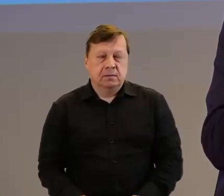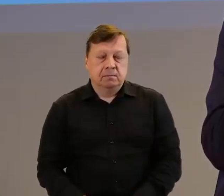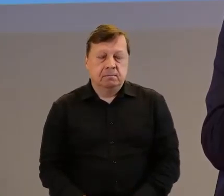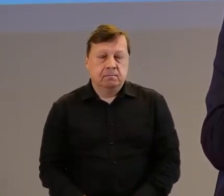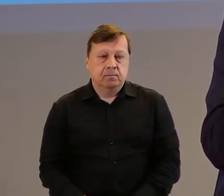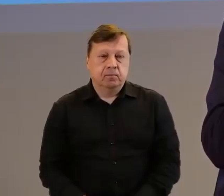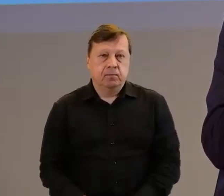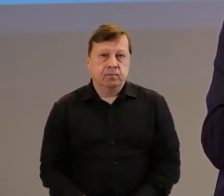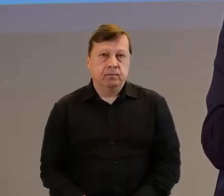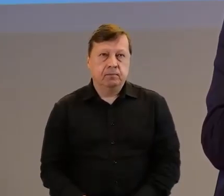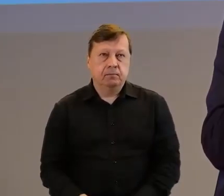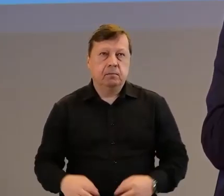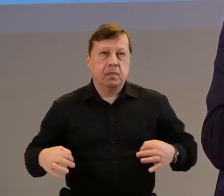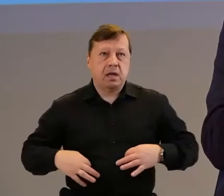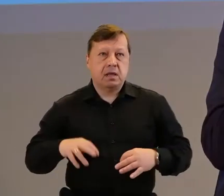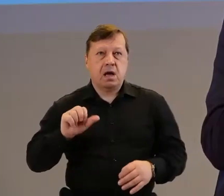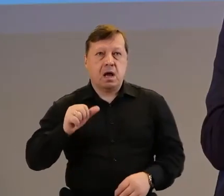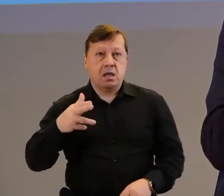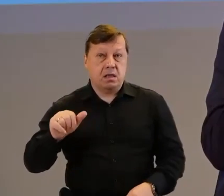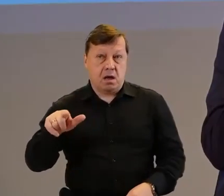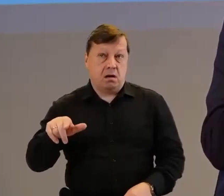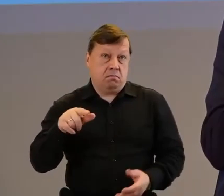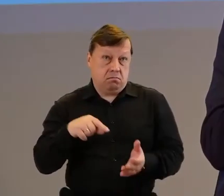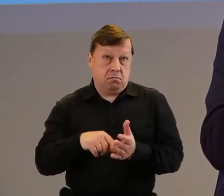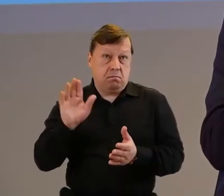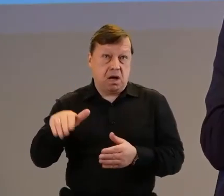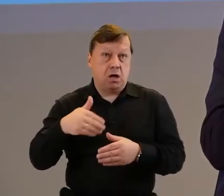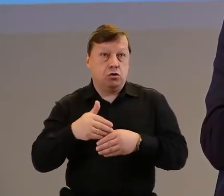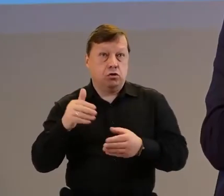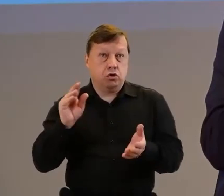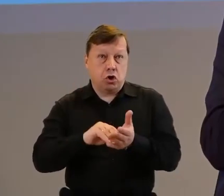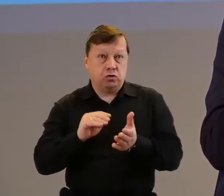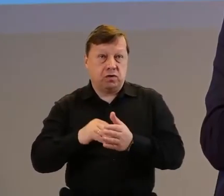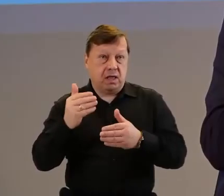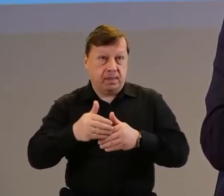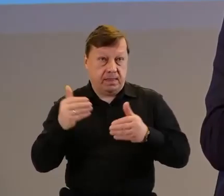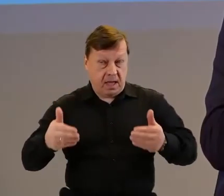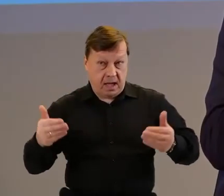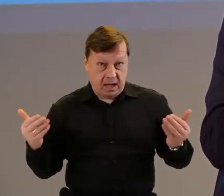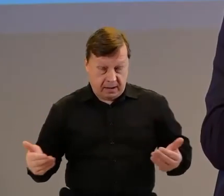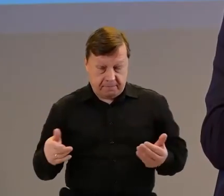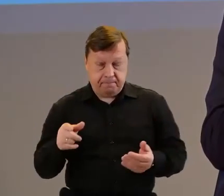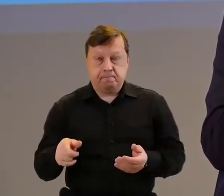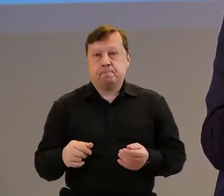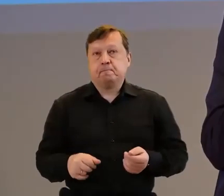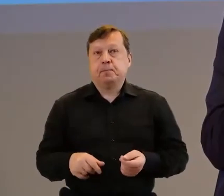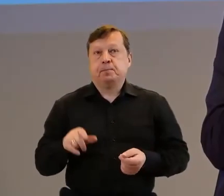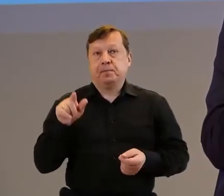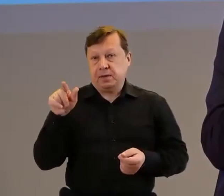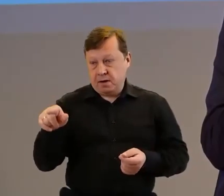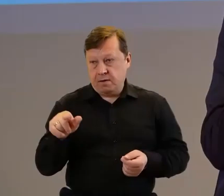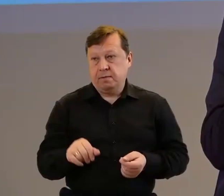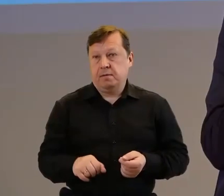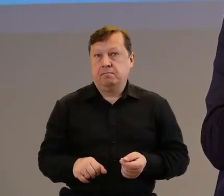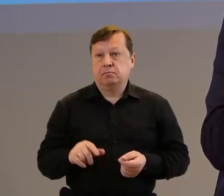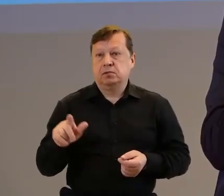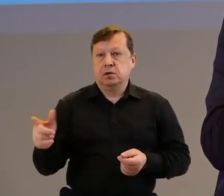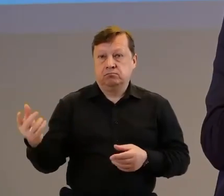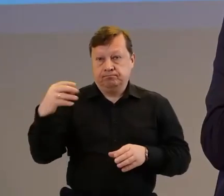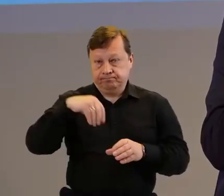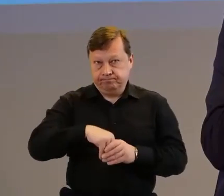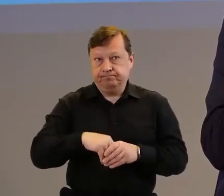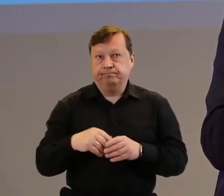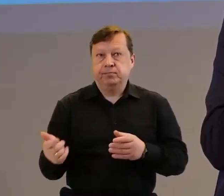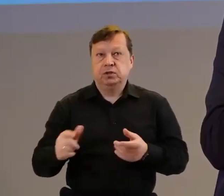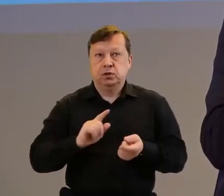zjawiskiem, pani Ania, która ma doświadczenie w teatrze, w filmach. I ona w związku z tym na tym naszym spotkaniu